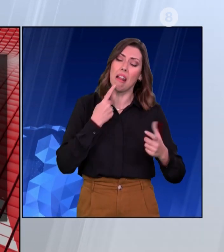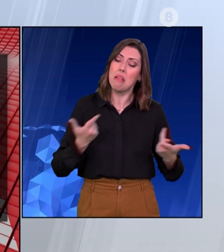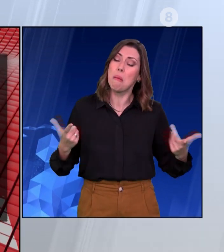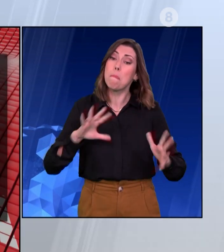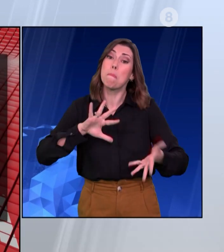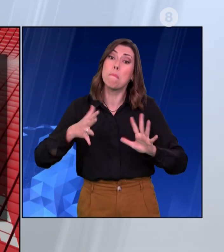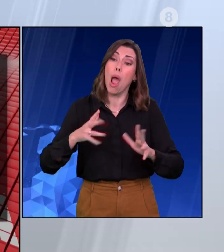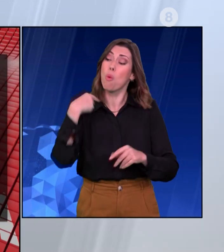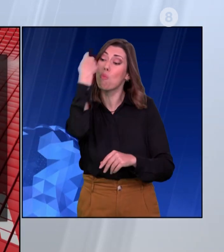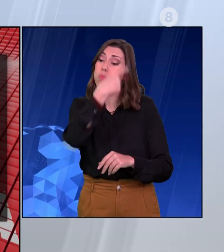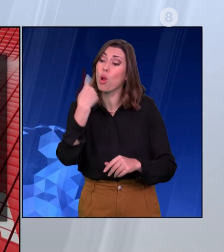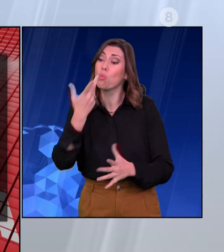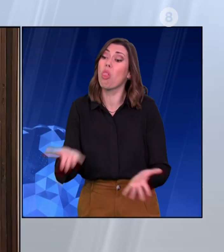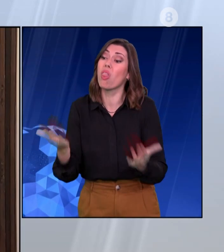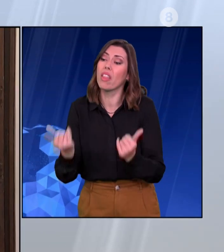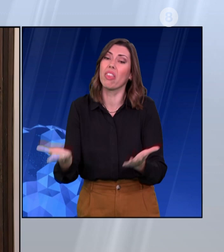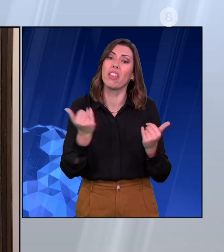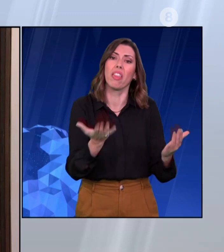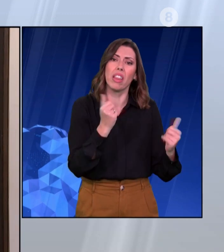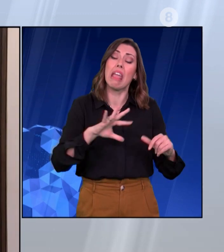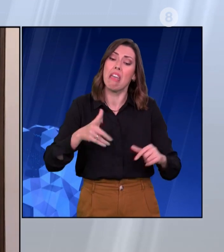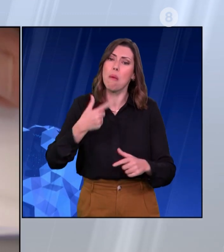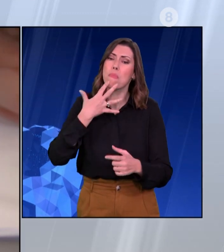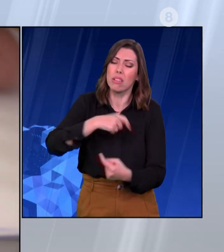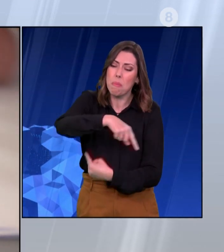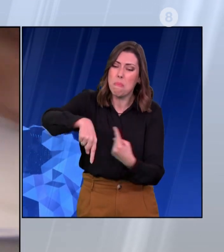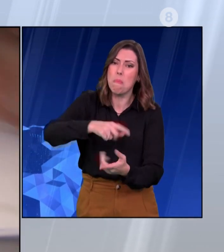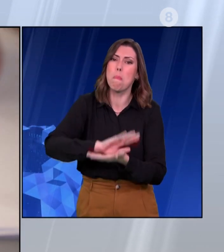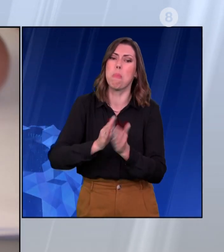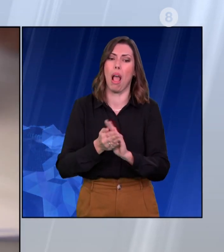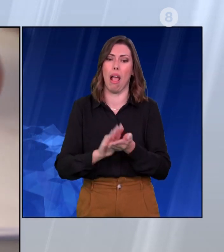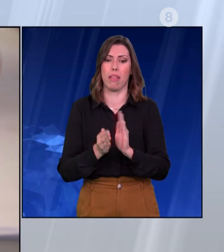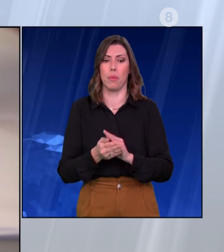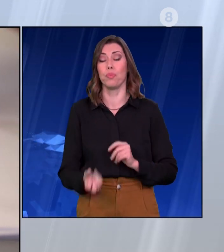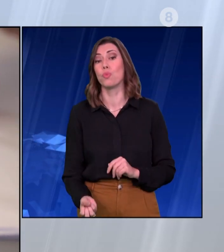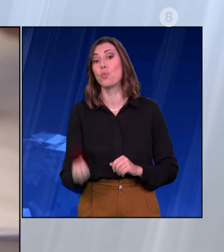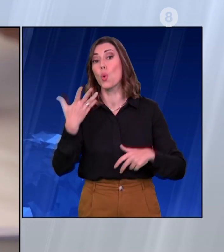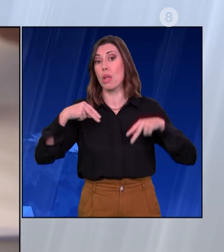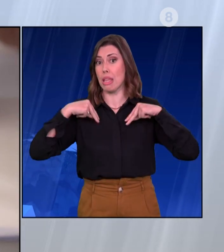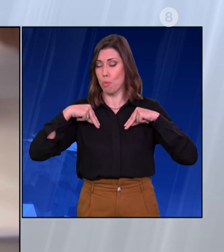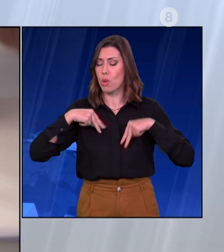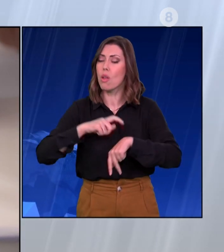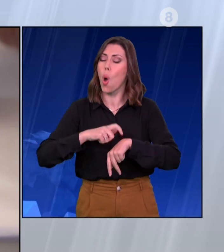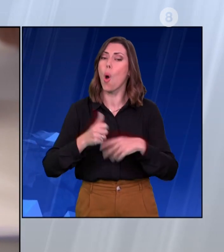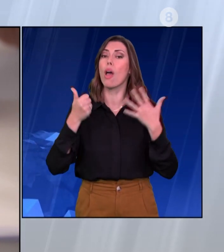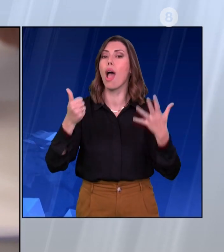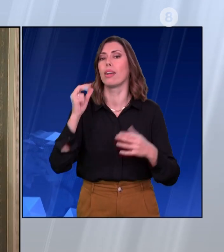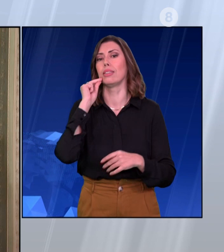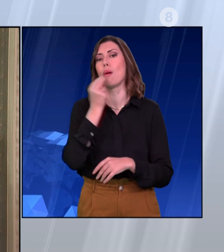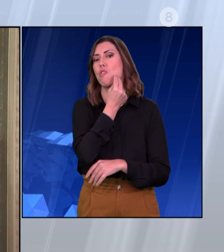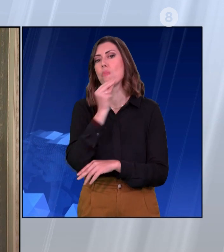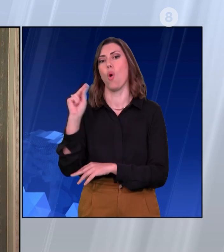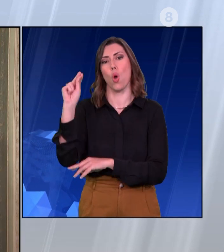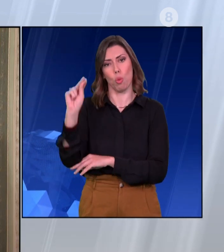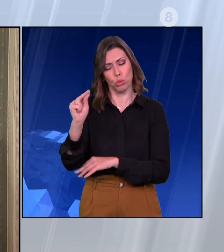διακυβέρνηση της χώρας για εσωτερικούς σκοπούς. Οι νέοι υπουργοί και υφυπουργοί ορκίζονται στις 6 το απόγευμα ενώπιον της πρέδου της Δημοκρατίας Κατερίνας Αγγελαροπούλου και